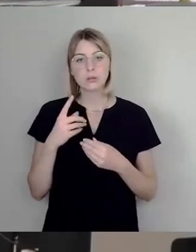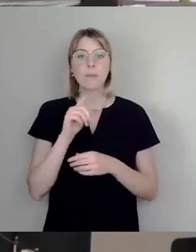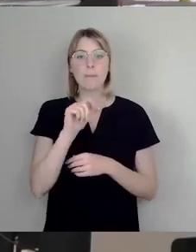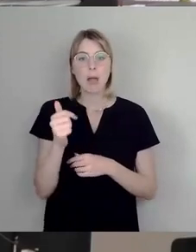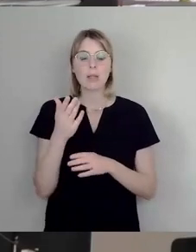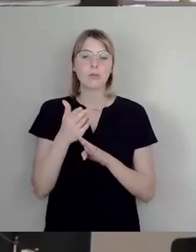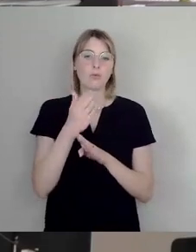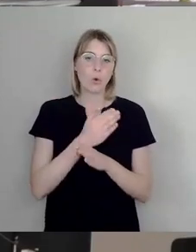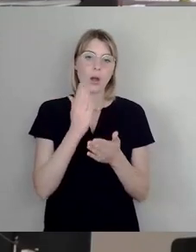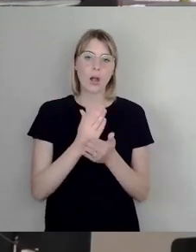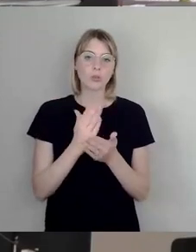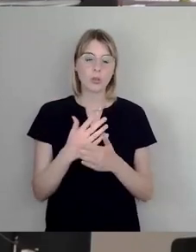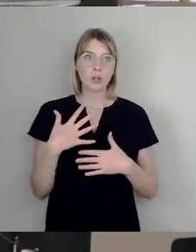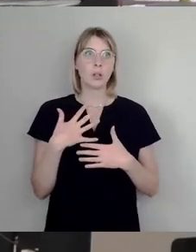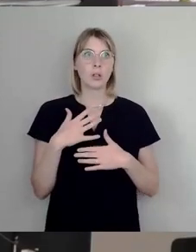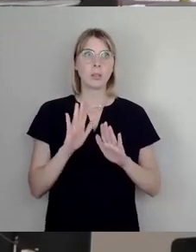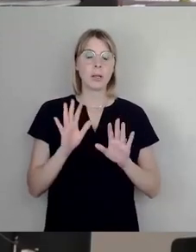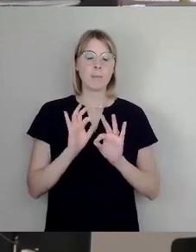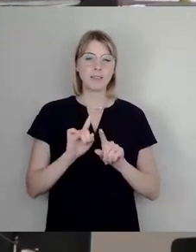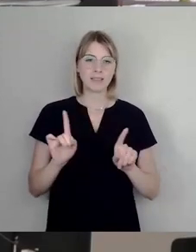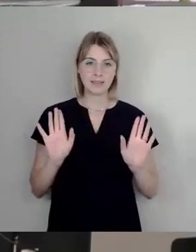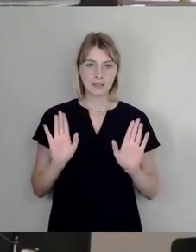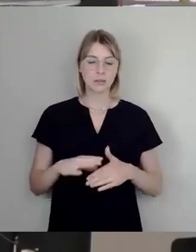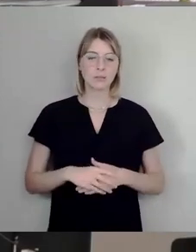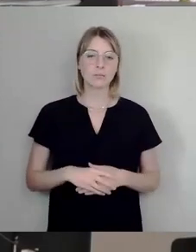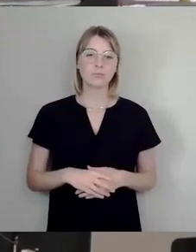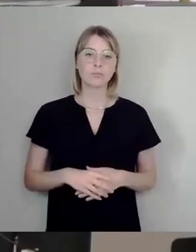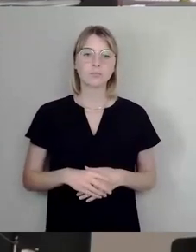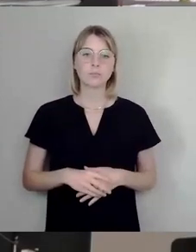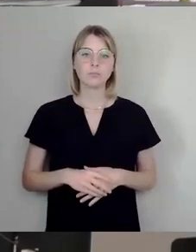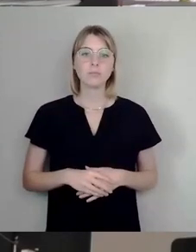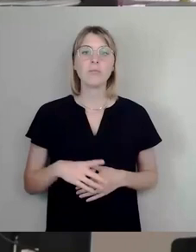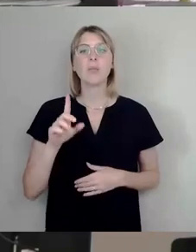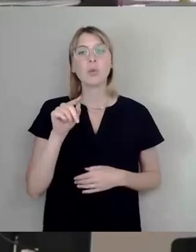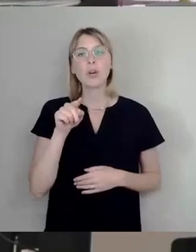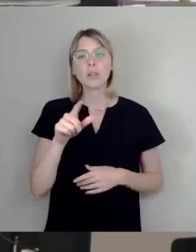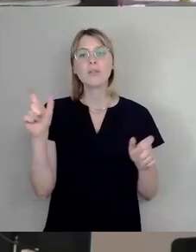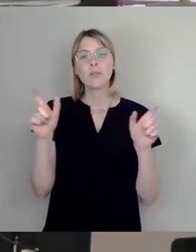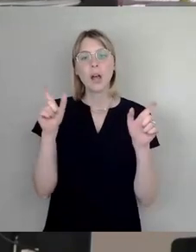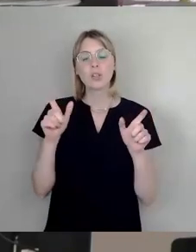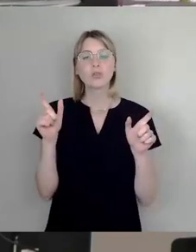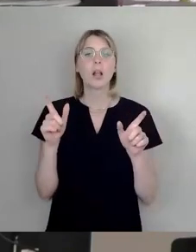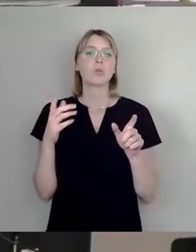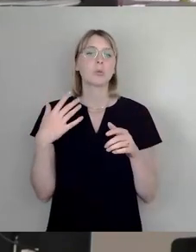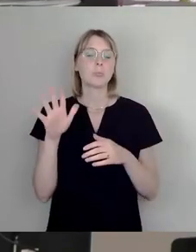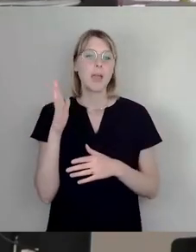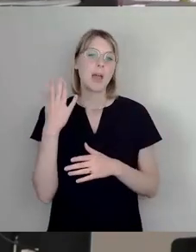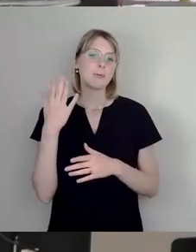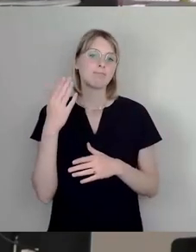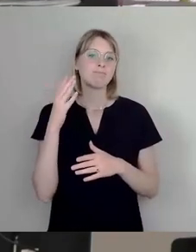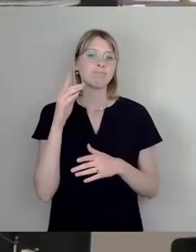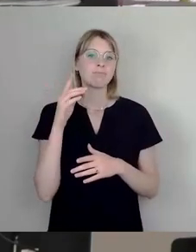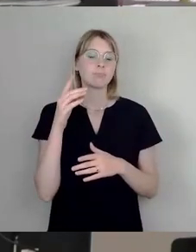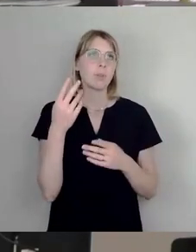abschrecken. Das bedeutet, Veranstaltungen im niederschwelligen Bereich finden entweder nicht statt